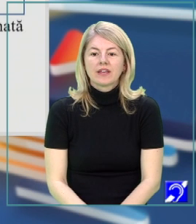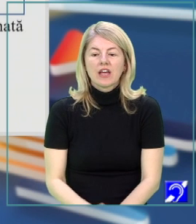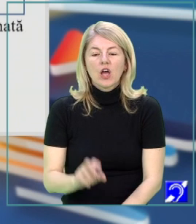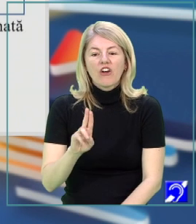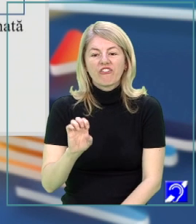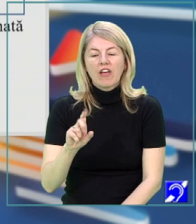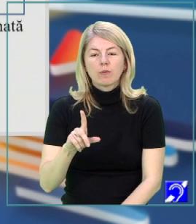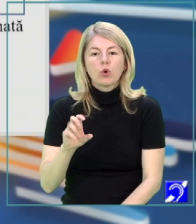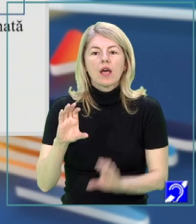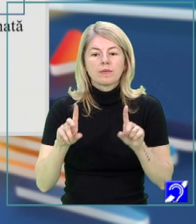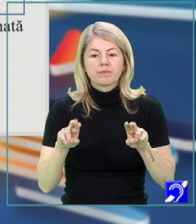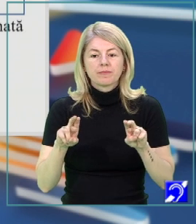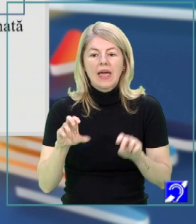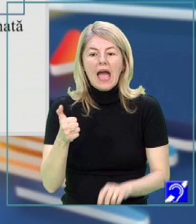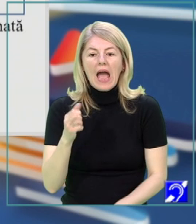a considera.